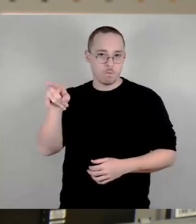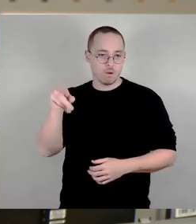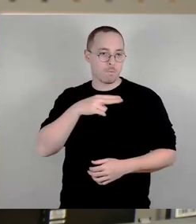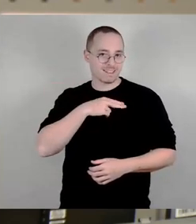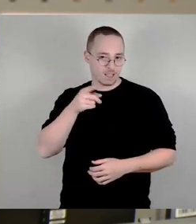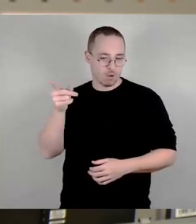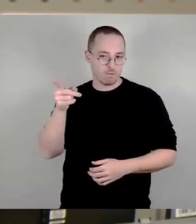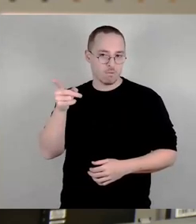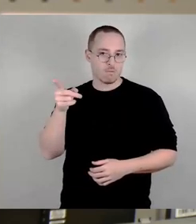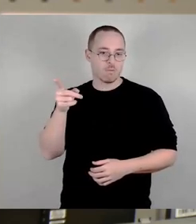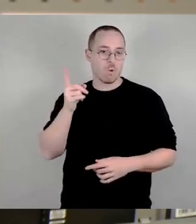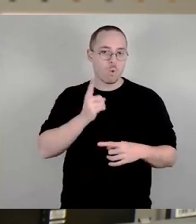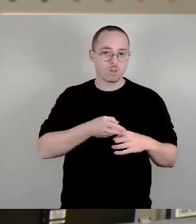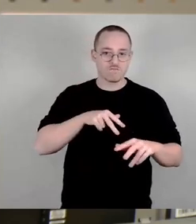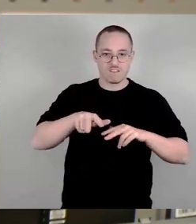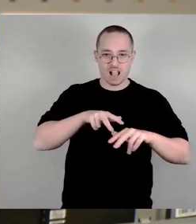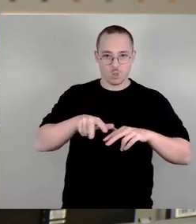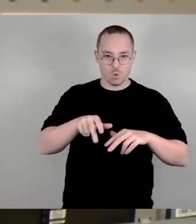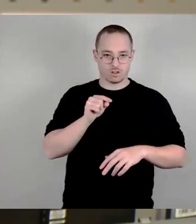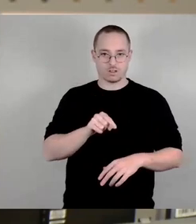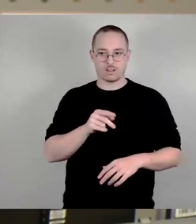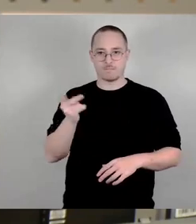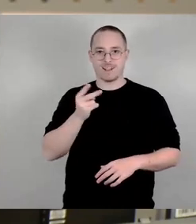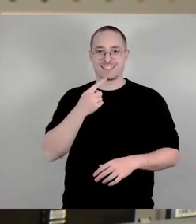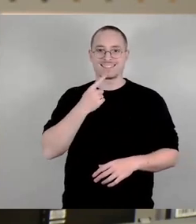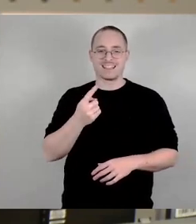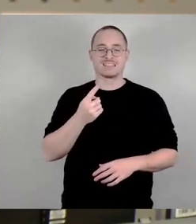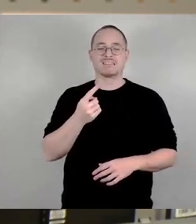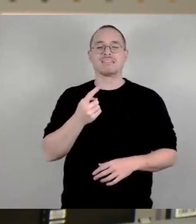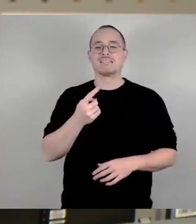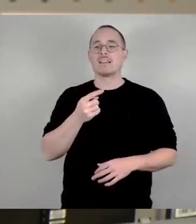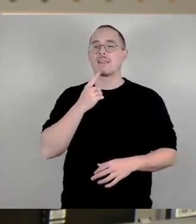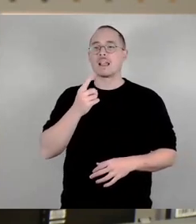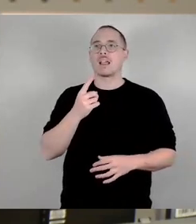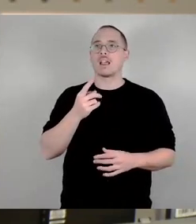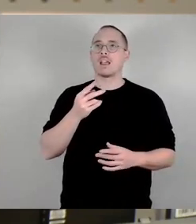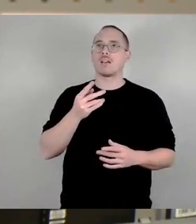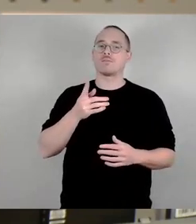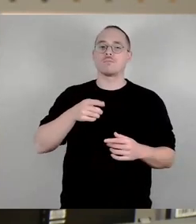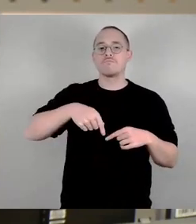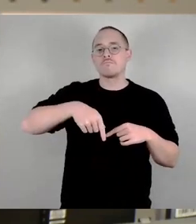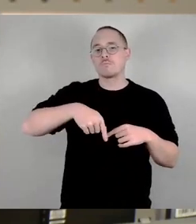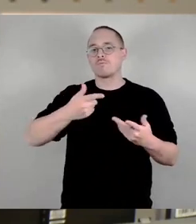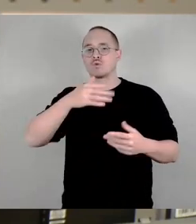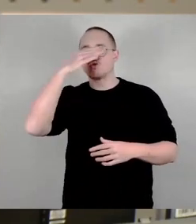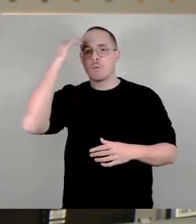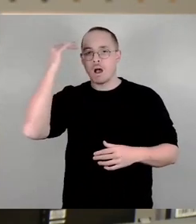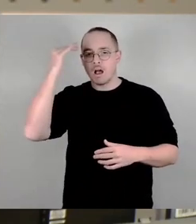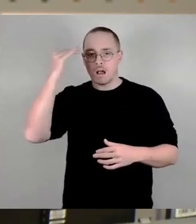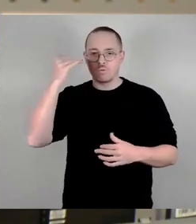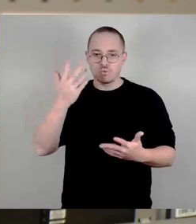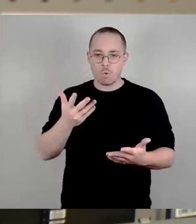rechtzeitig, also ich gehe mal davon aus, so ungefähr im Sommer, damit man im Herbst eine Entscheidung treffen kann in den Kommunen, vor,